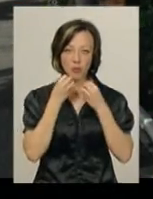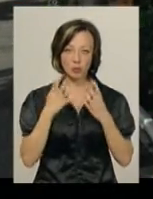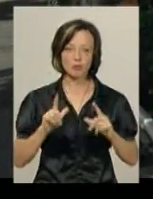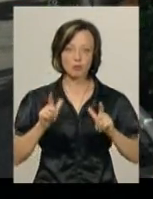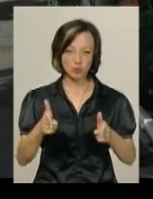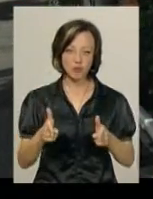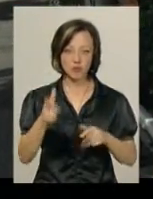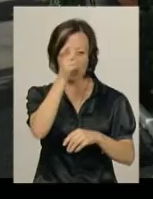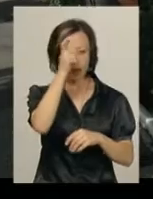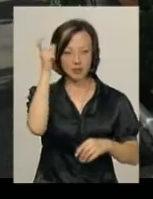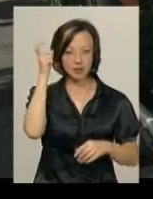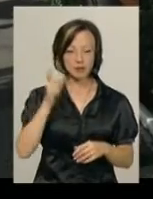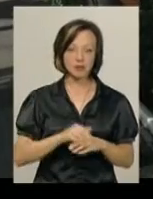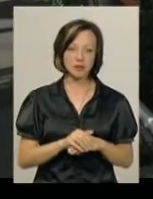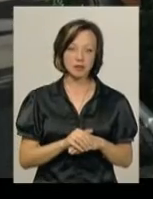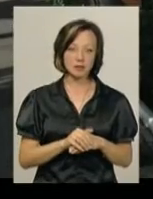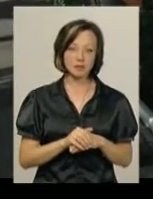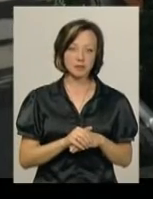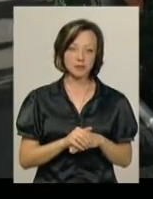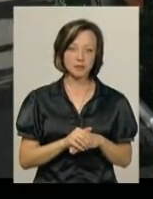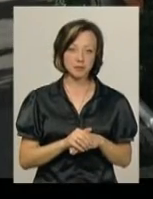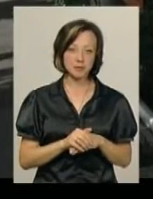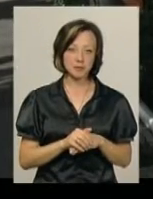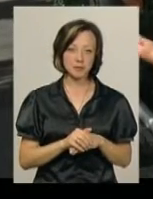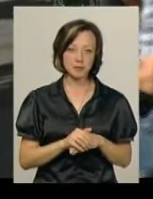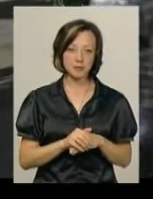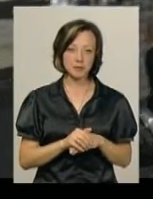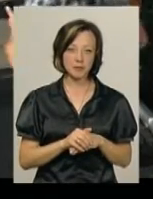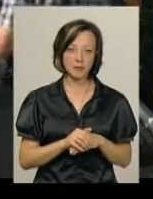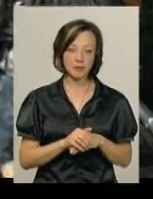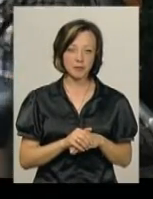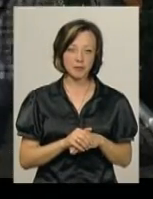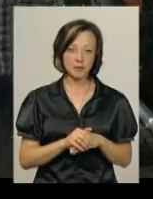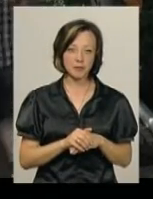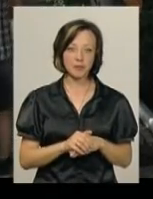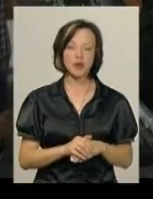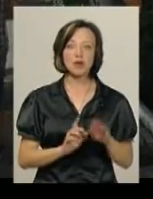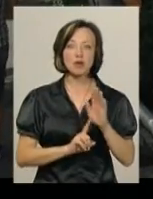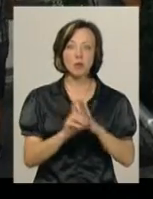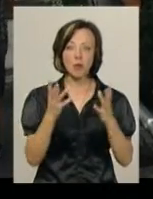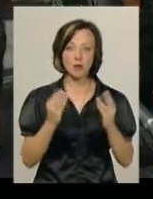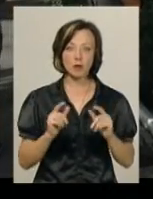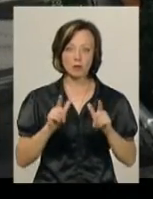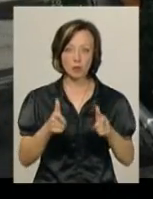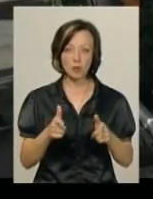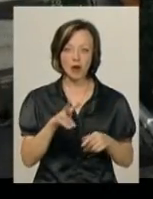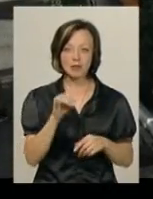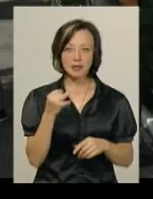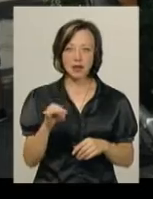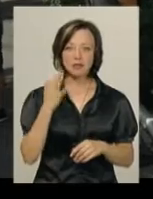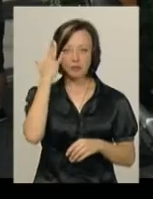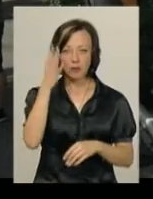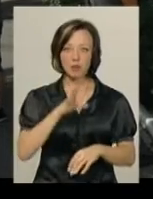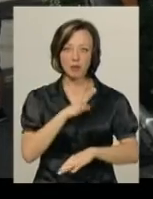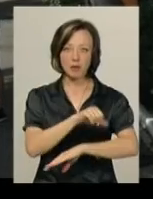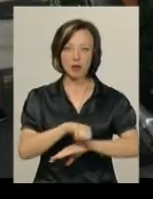вступив в академію. Мрія спочатку ще з моменту вступу до ліцею, буде прикордонником,